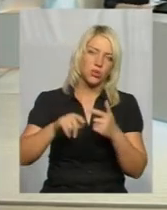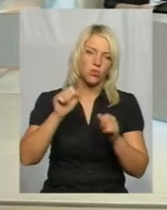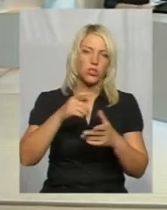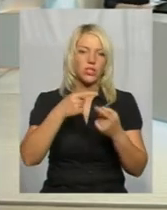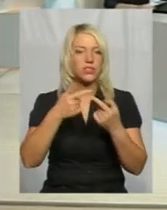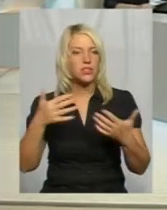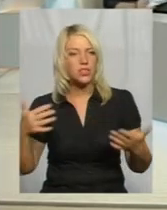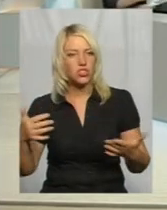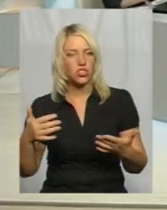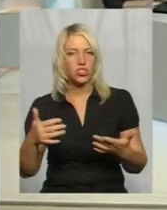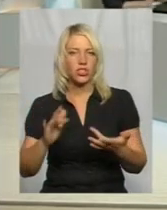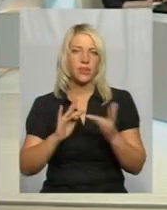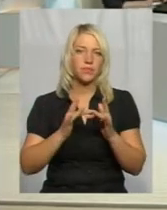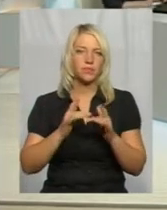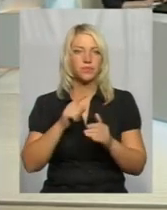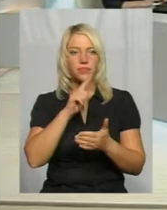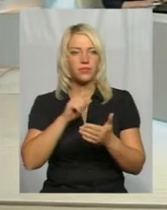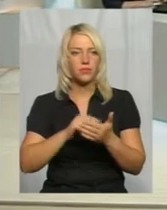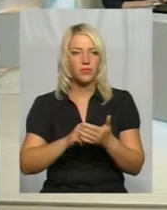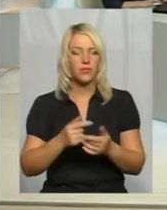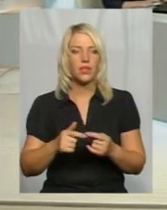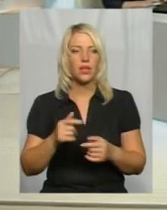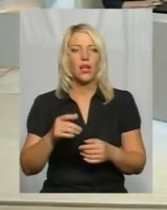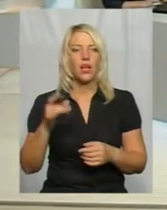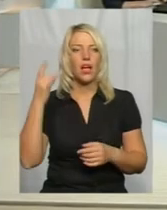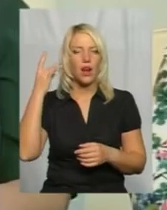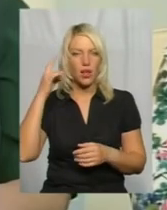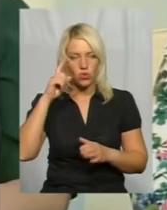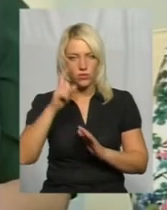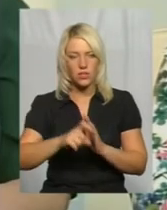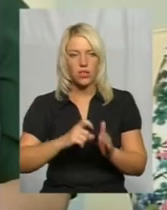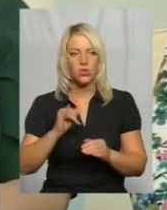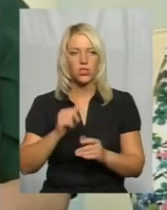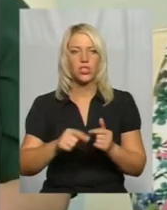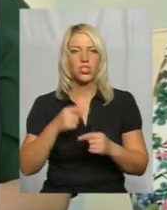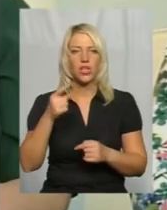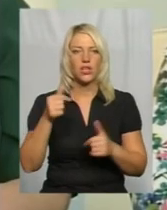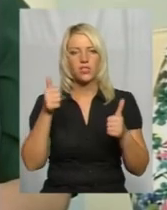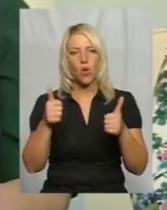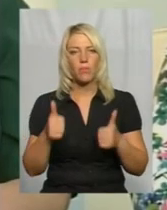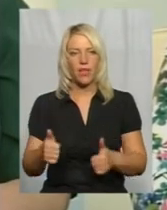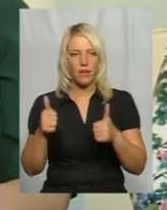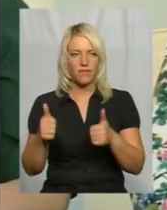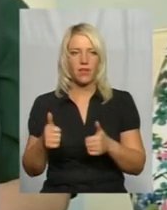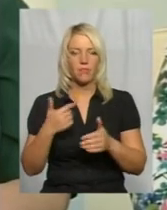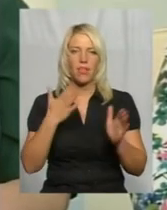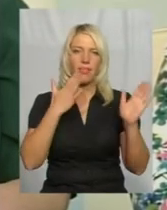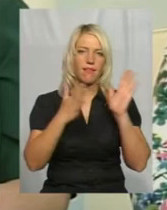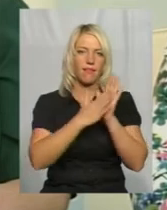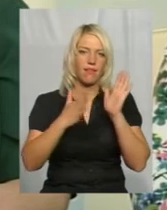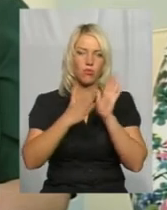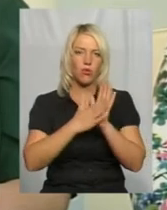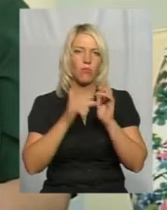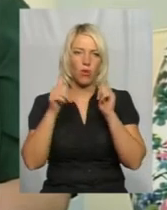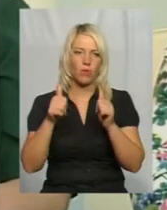інших способів? Ми через мережі знають, а також через об'яви. Ми наклеюємо об'яви.